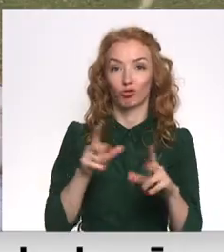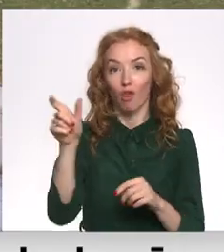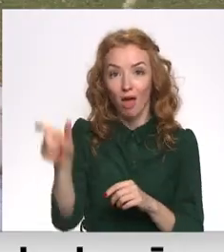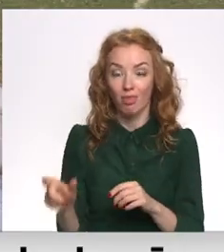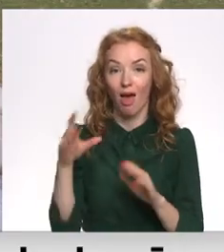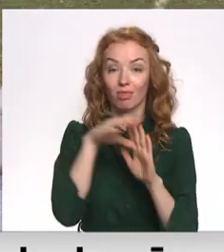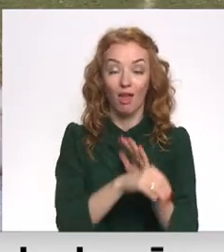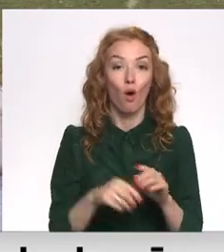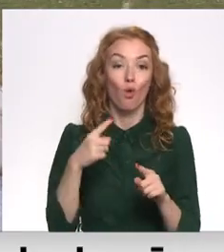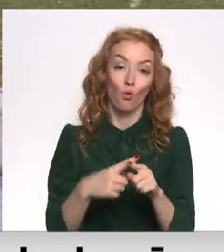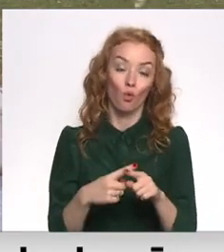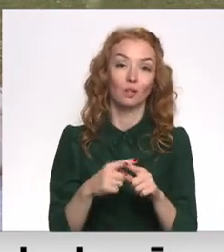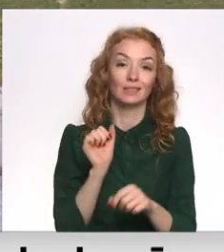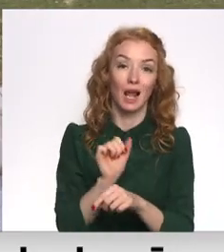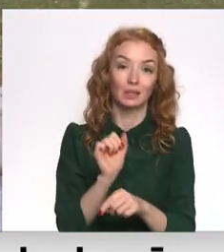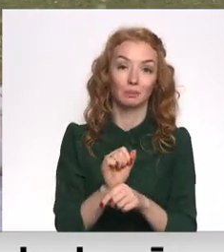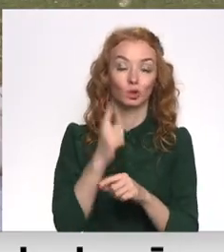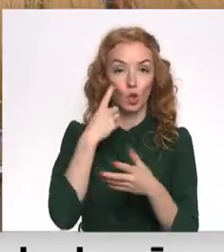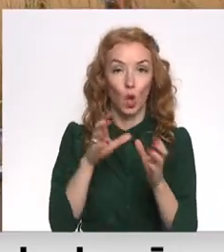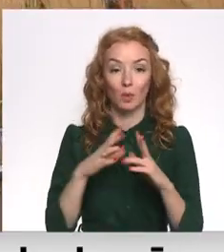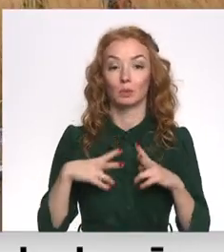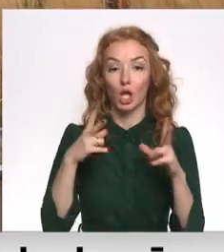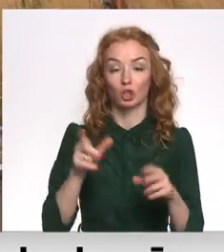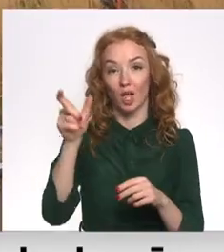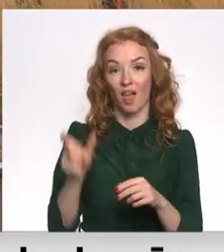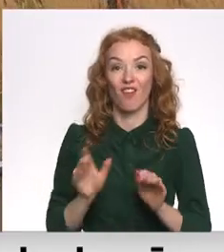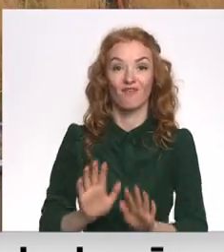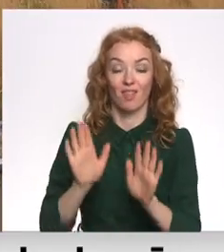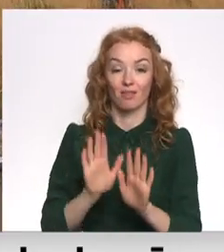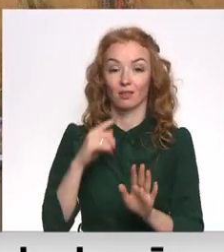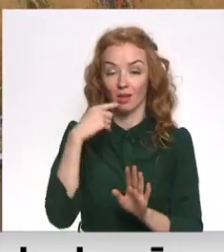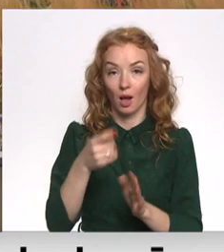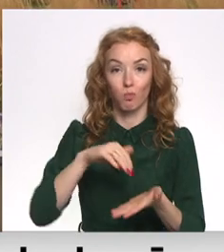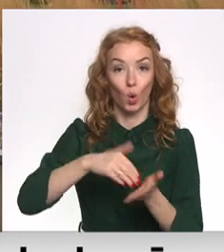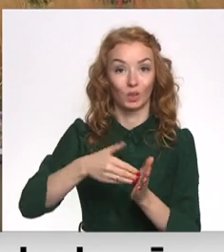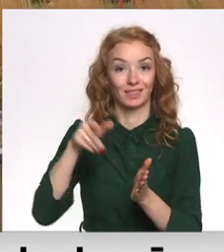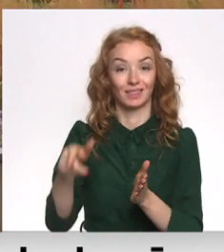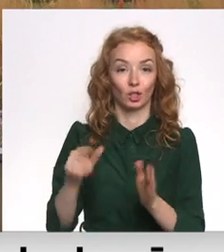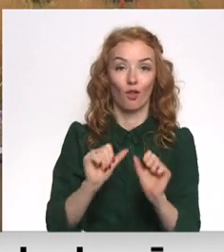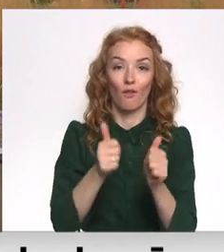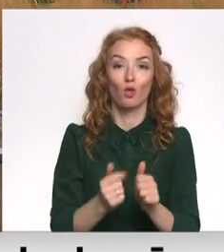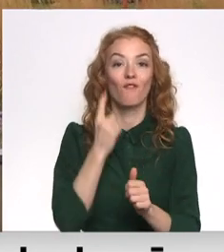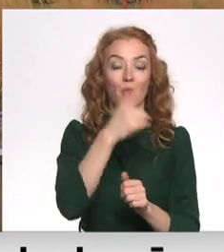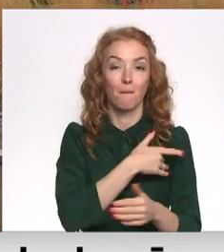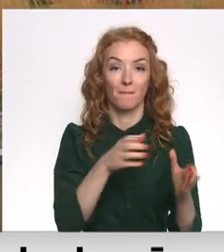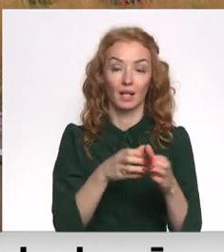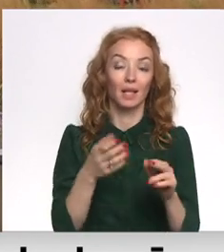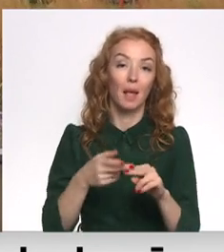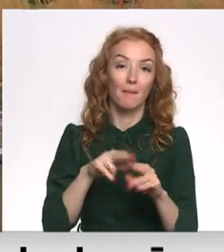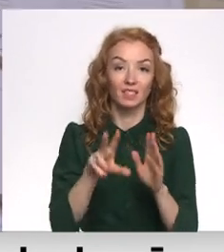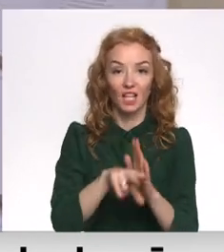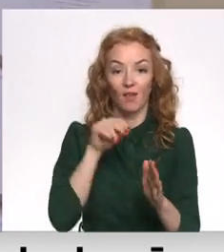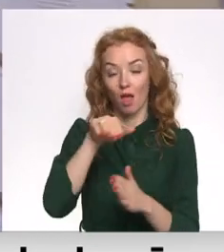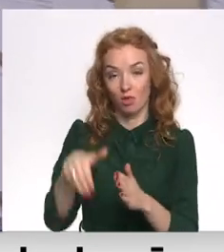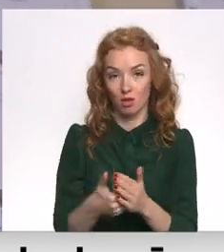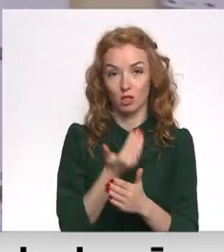RTV Telefonu sarunā norāda savaspils domas, priekšsēdētāji vietniec pozīciju savaspils domai veido viena partija, tāpēc ievēlēt